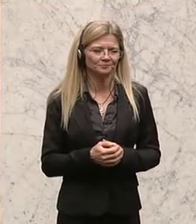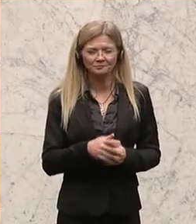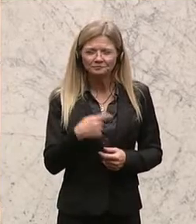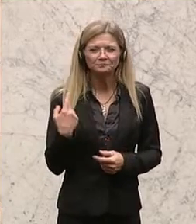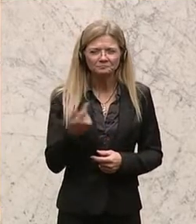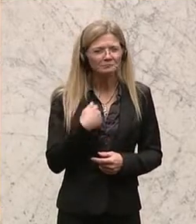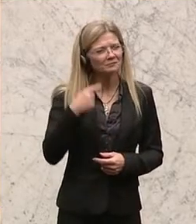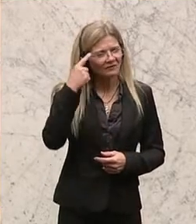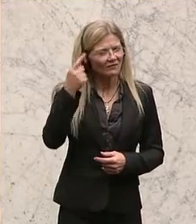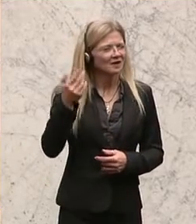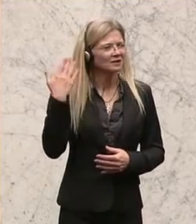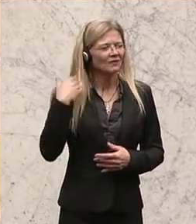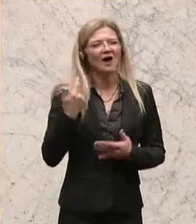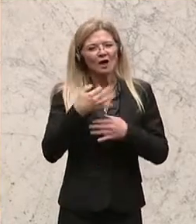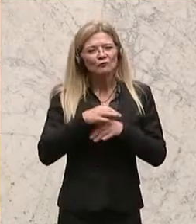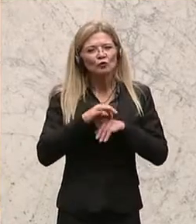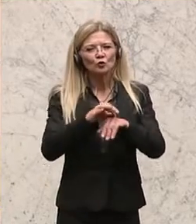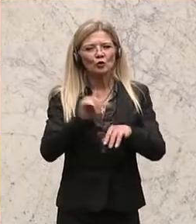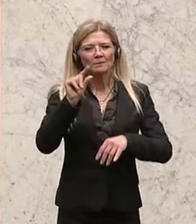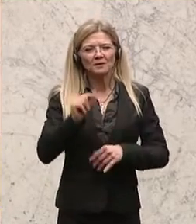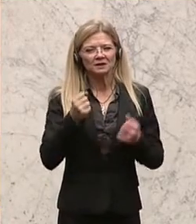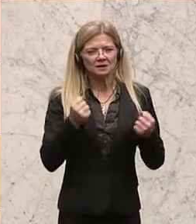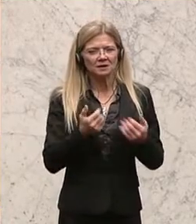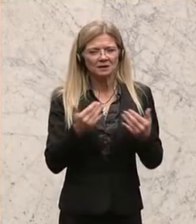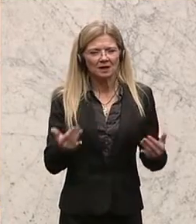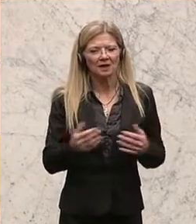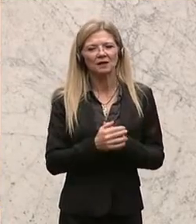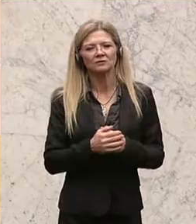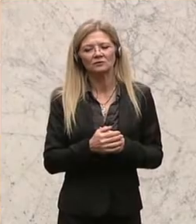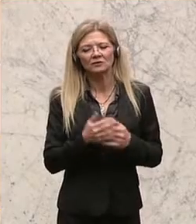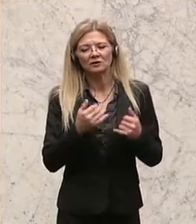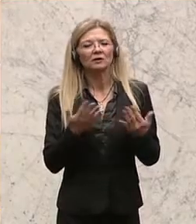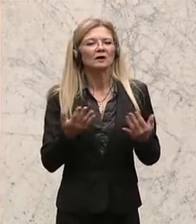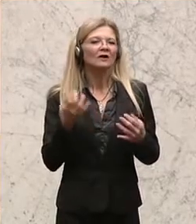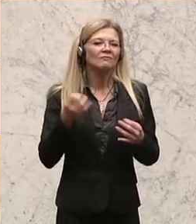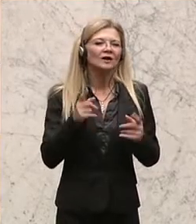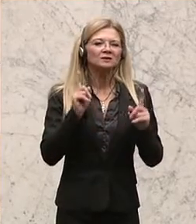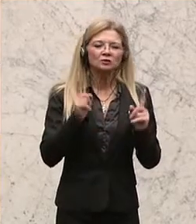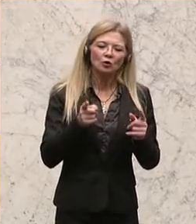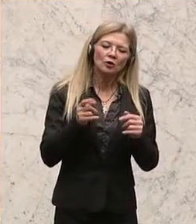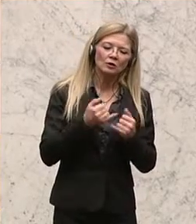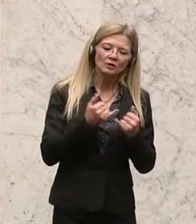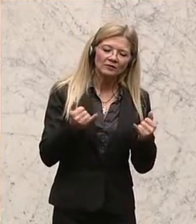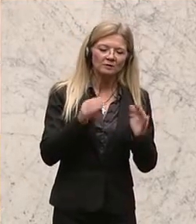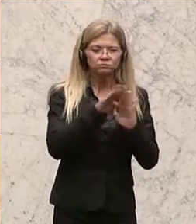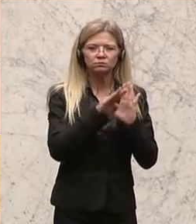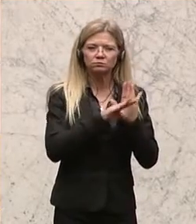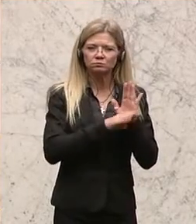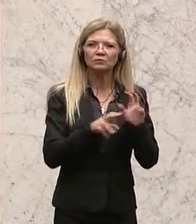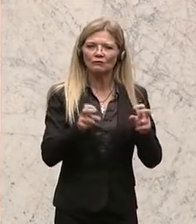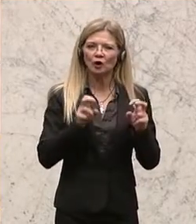Mindestsicherung eingeführt wurde, unter Voraussetzungen, die mit heute überhaupt nicht vergleichbar sind, wir sind in der